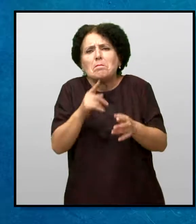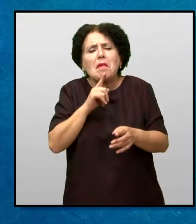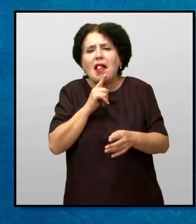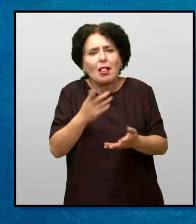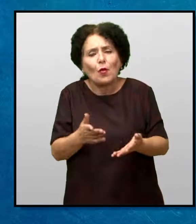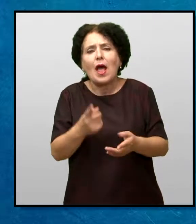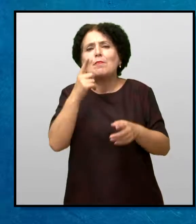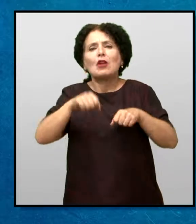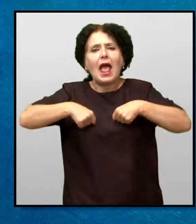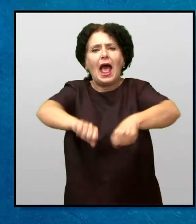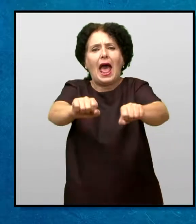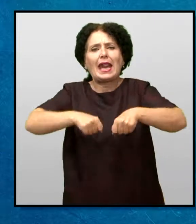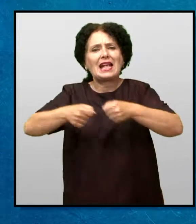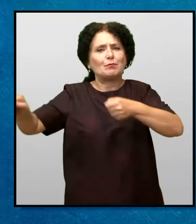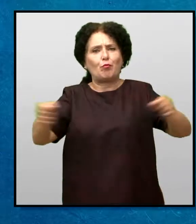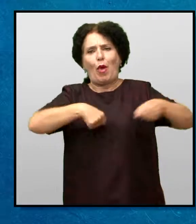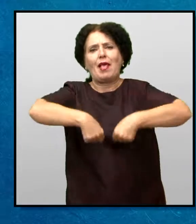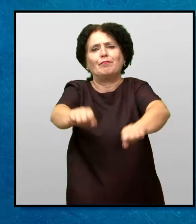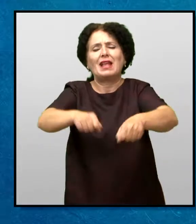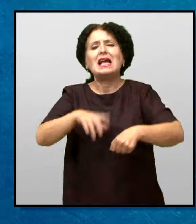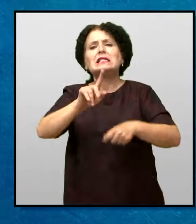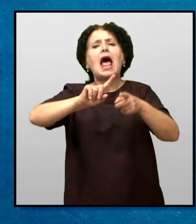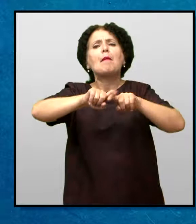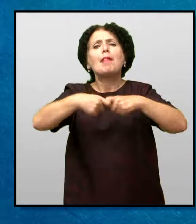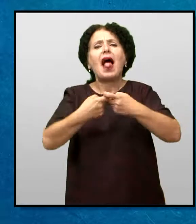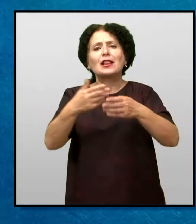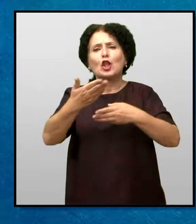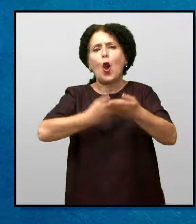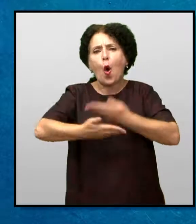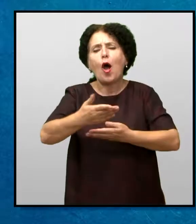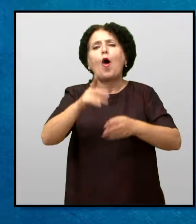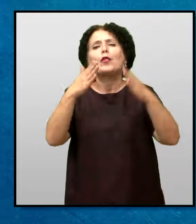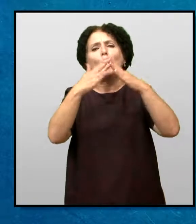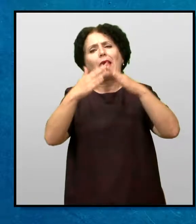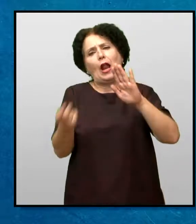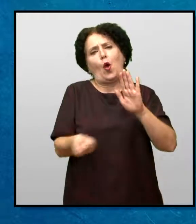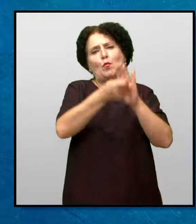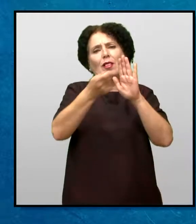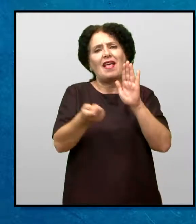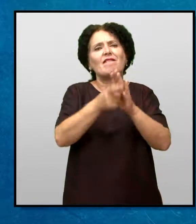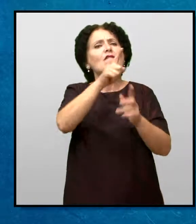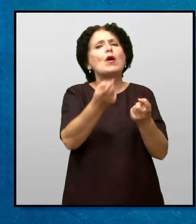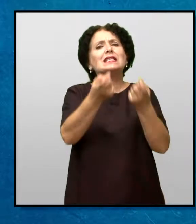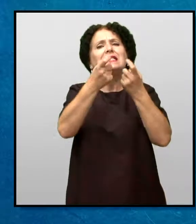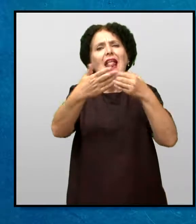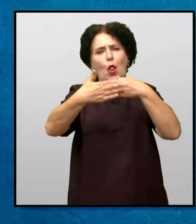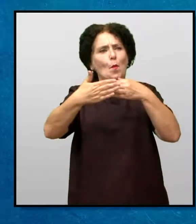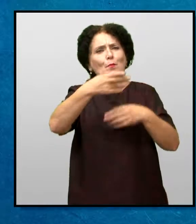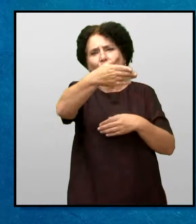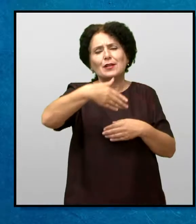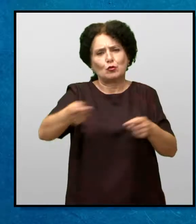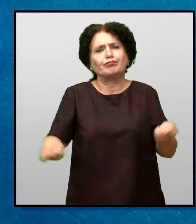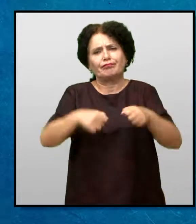единаго имаше разбой Што се користеше за ткајање платно што домакините го продаваа во соседното село